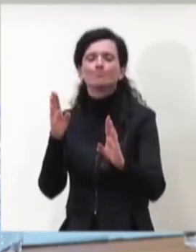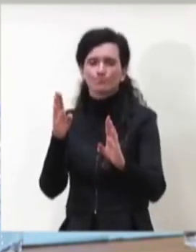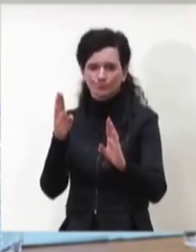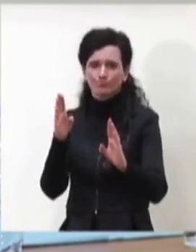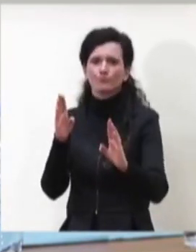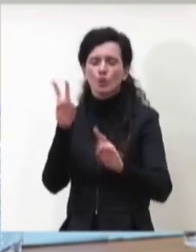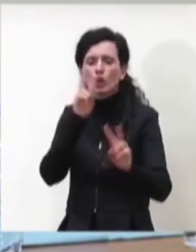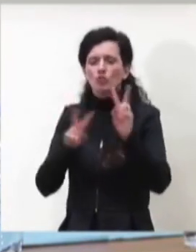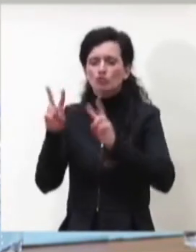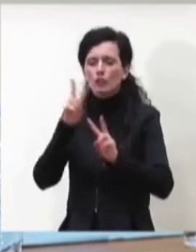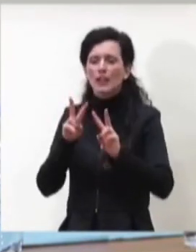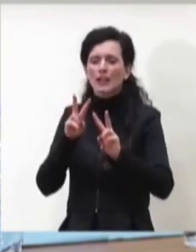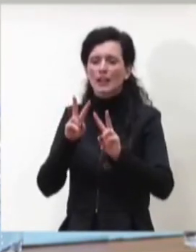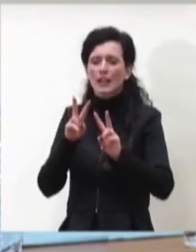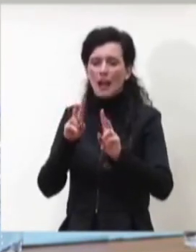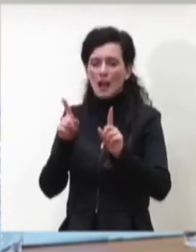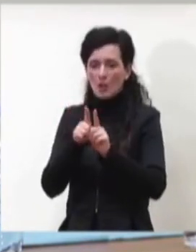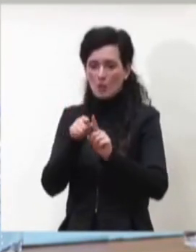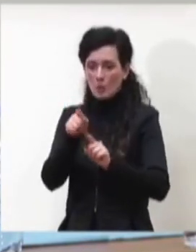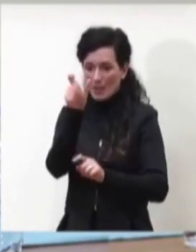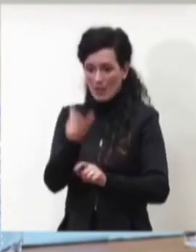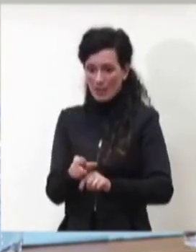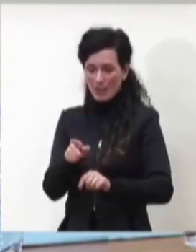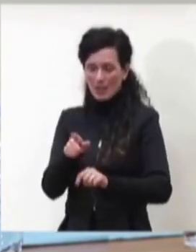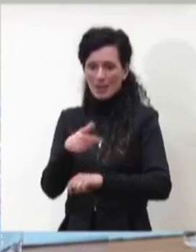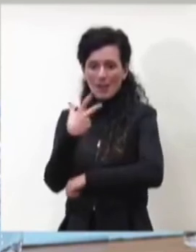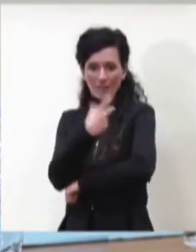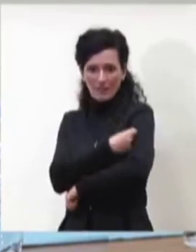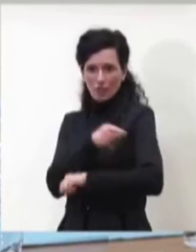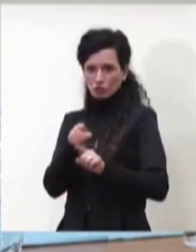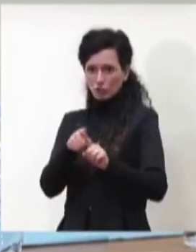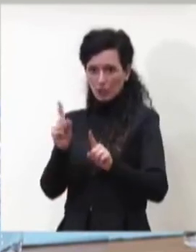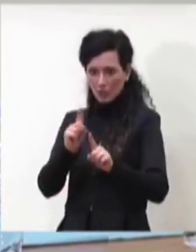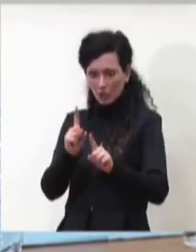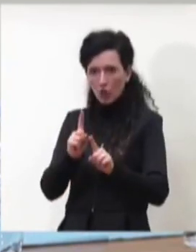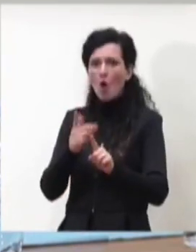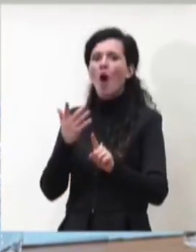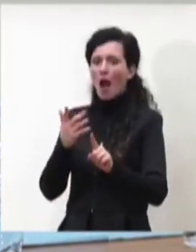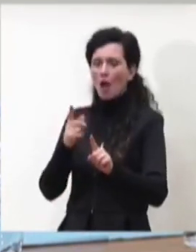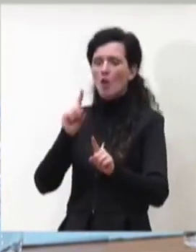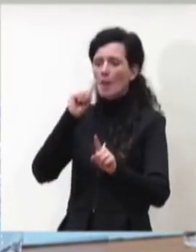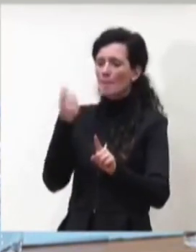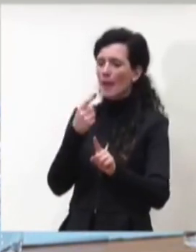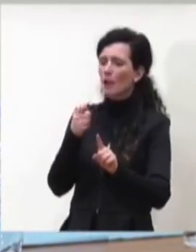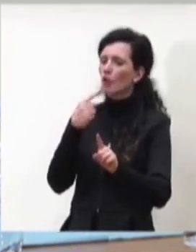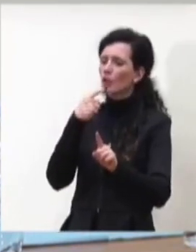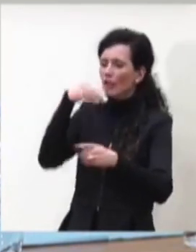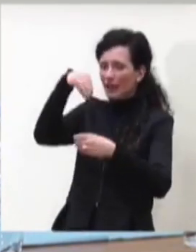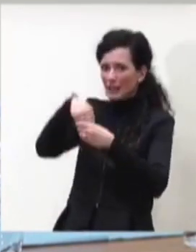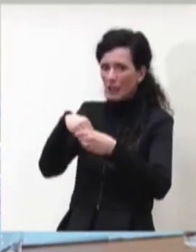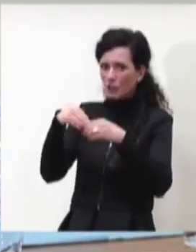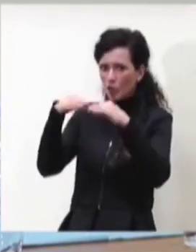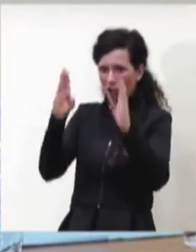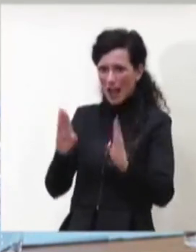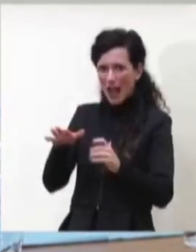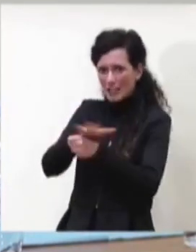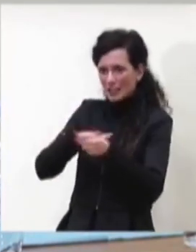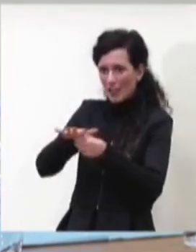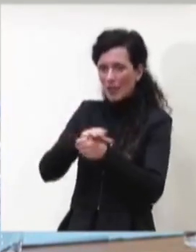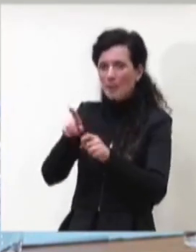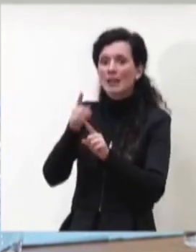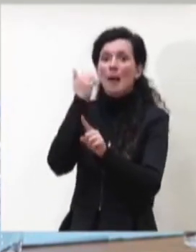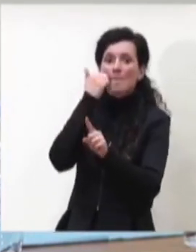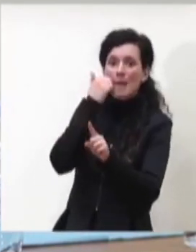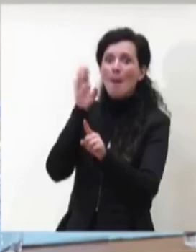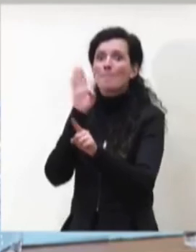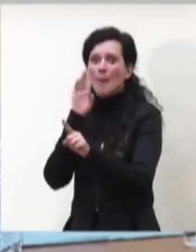indiretta attraverso la vaccinazione prioritaria dei conviventi quindi l'ovvio riferimento è a mamma e